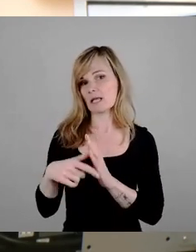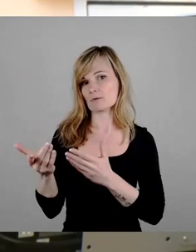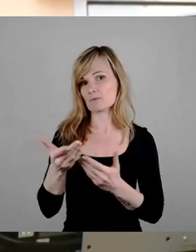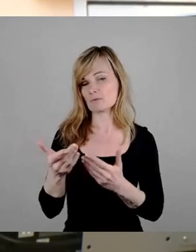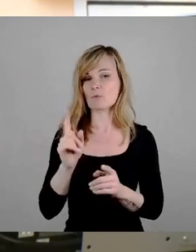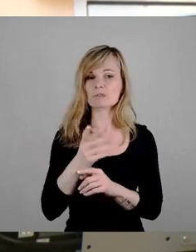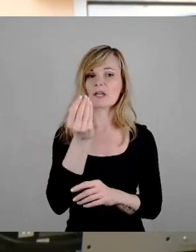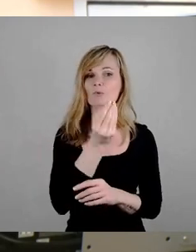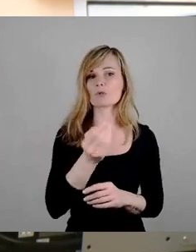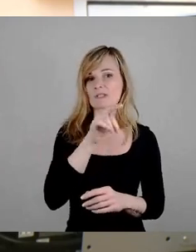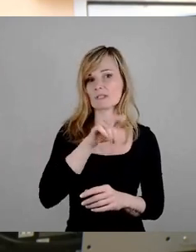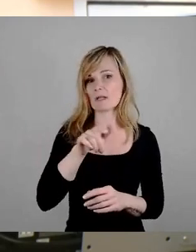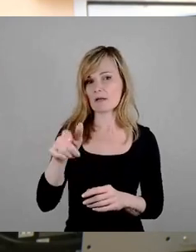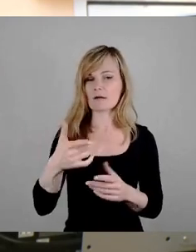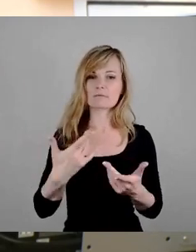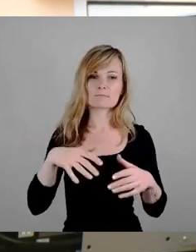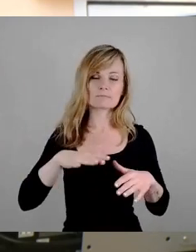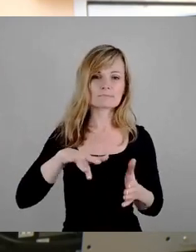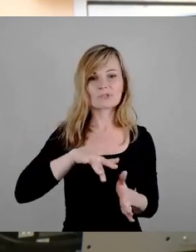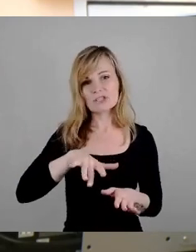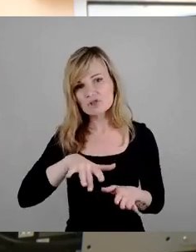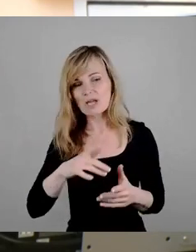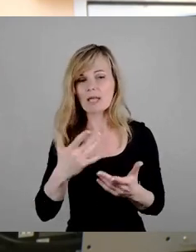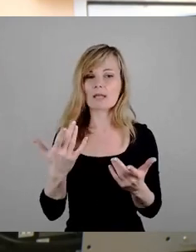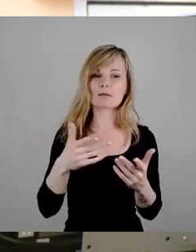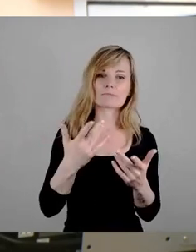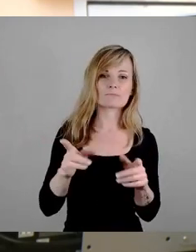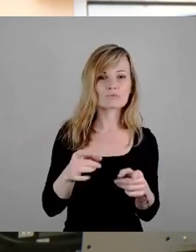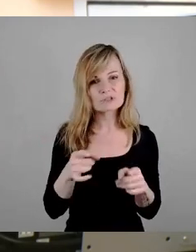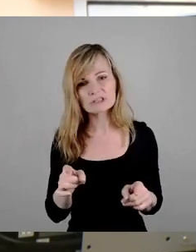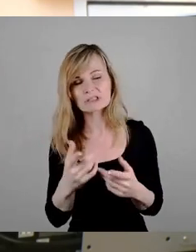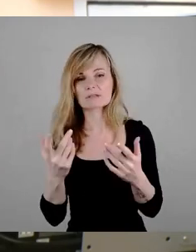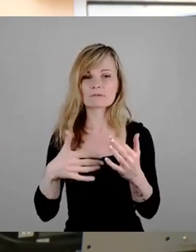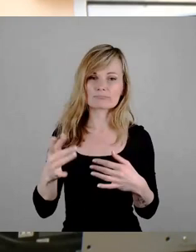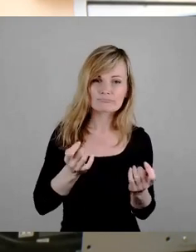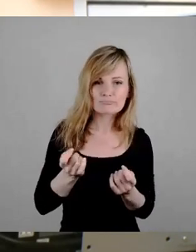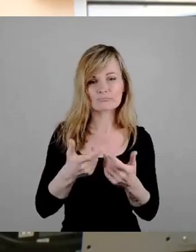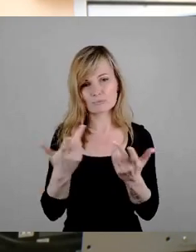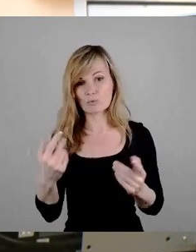und Künstler, die DJs, die Musik-Acts, die die Menschen zum Tanzen bringen sollen.